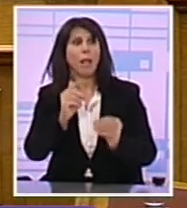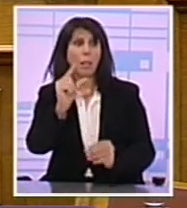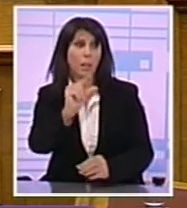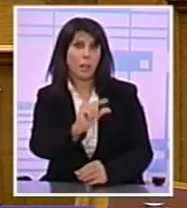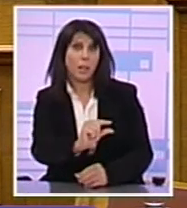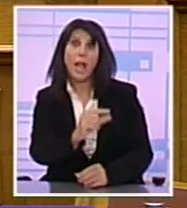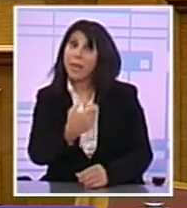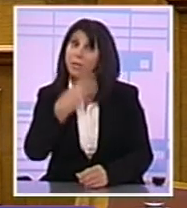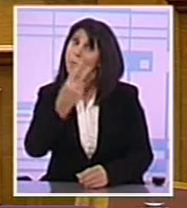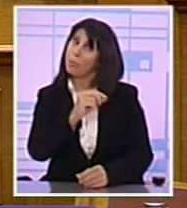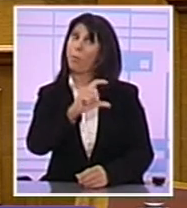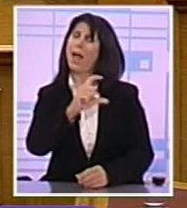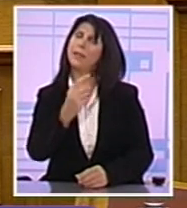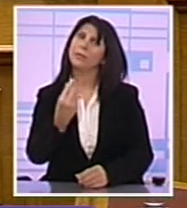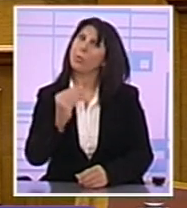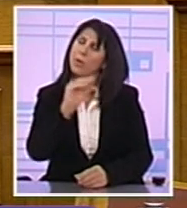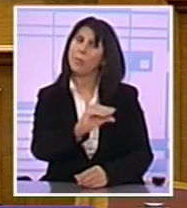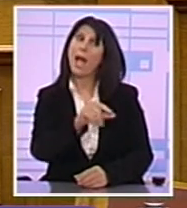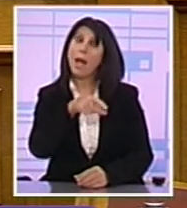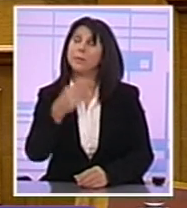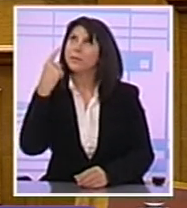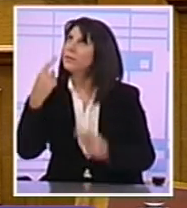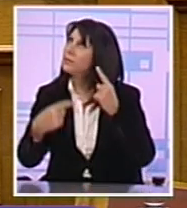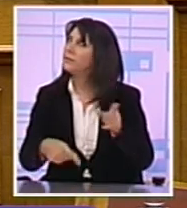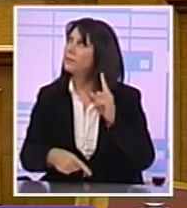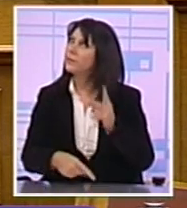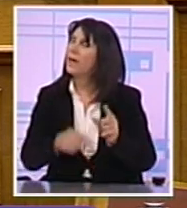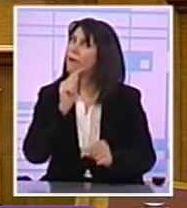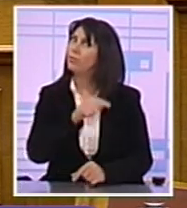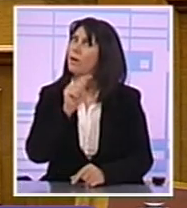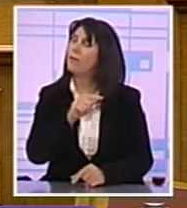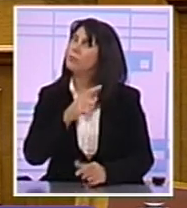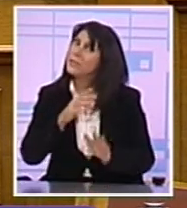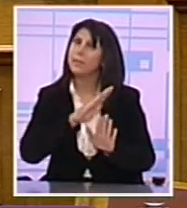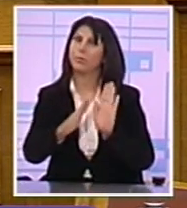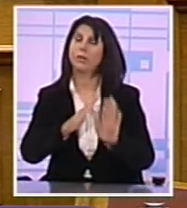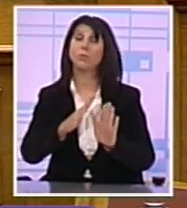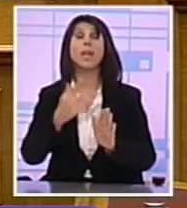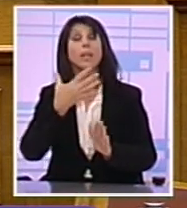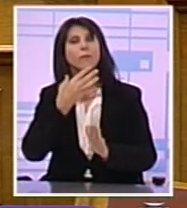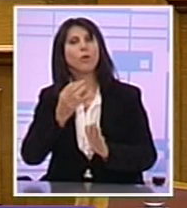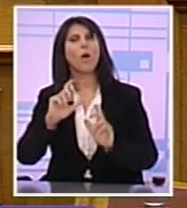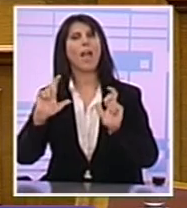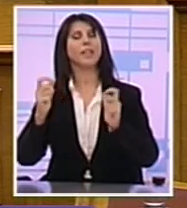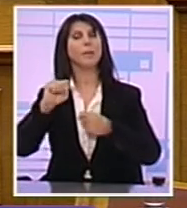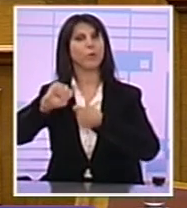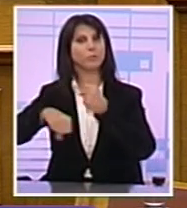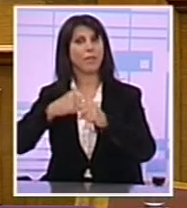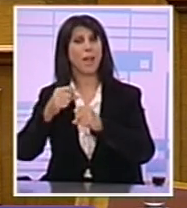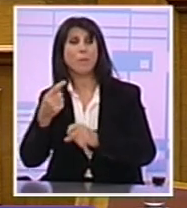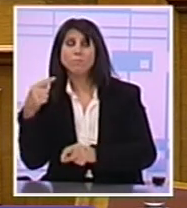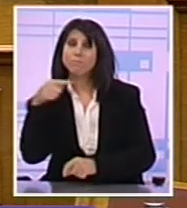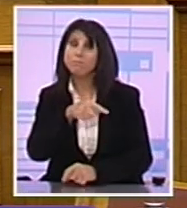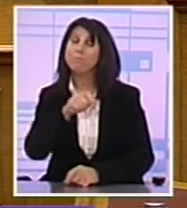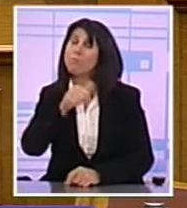Αυτή είναι η έγνοια μου Αυτούς θέλουμε να προστατεύσουμε Και αυτή η εθνική προσπάθεια Αφορά αυτούς πρώτες